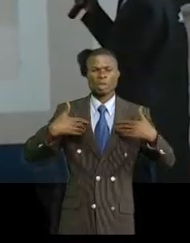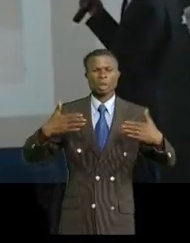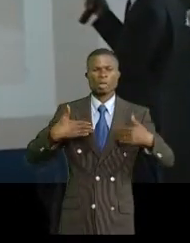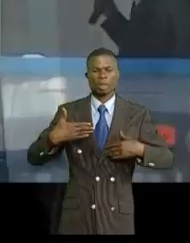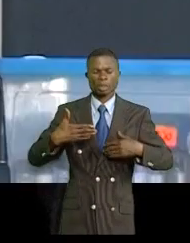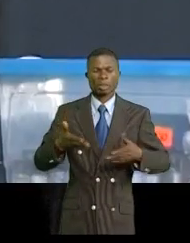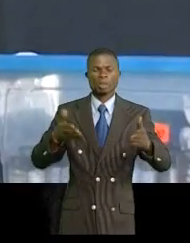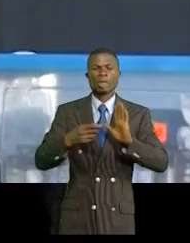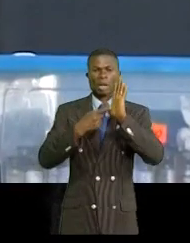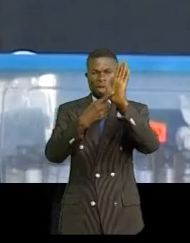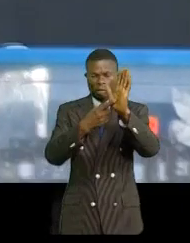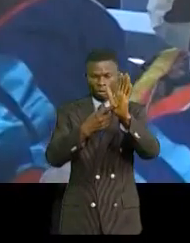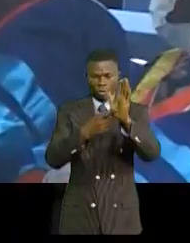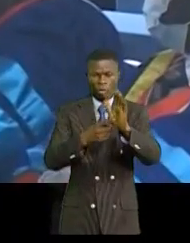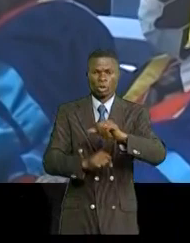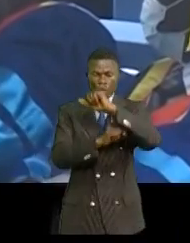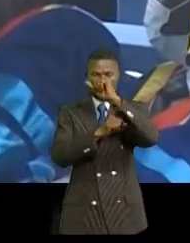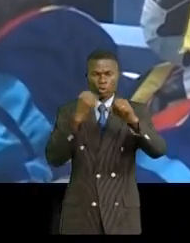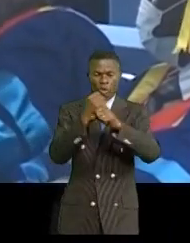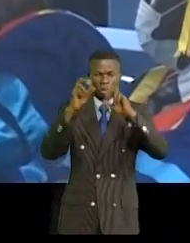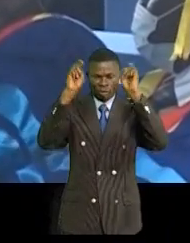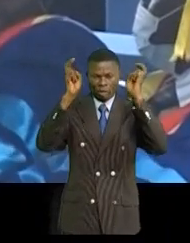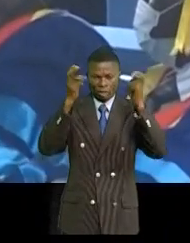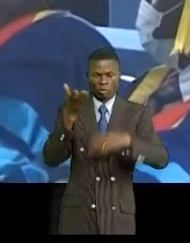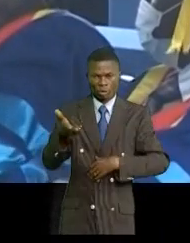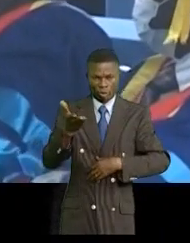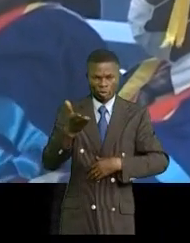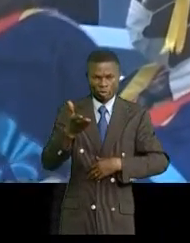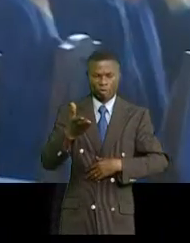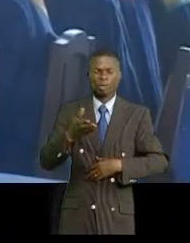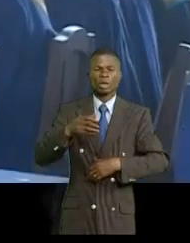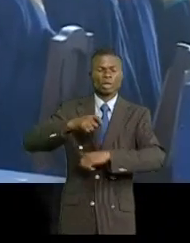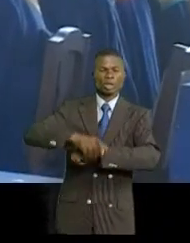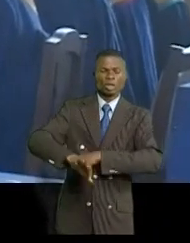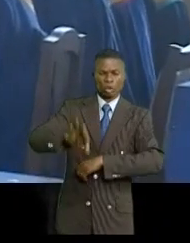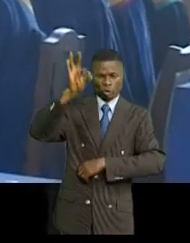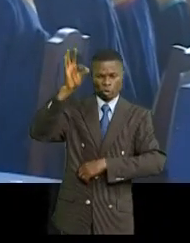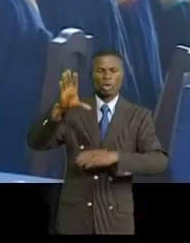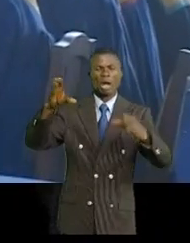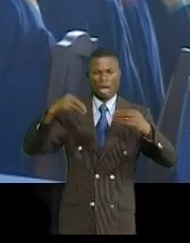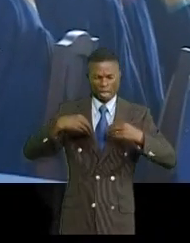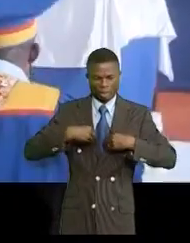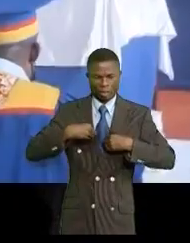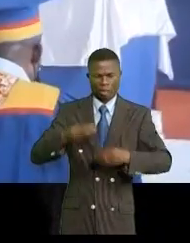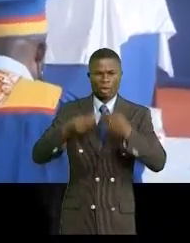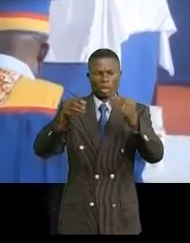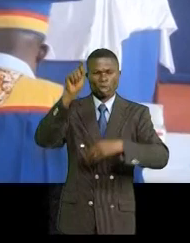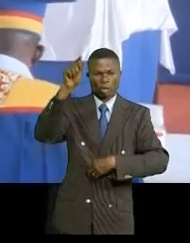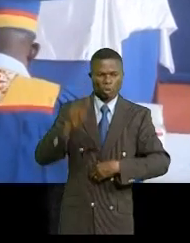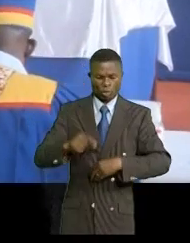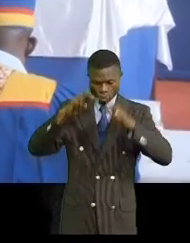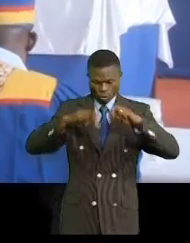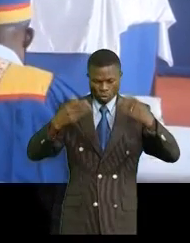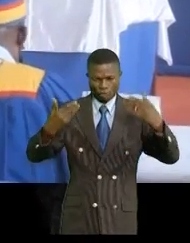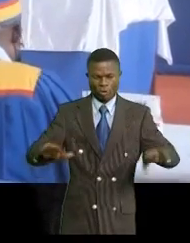La présentation et soutenance de ce travail de thèse a convaincu le jury qui a apprécié, à juste titre, après l'étape du